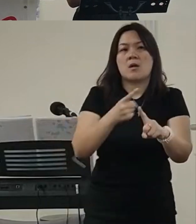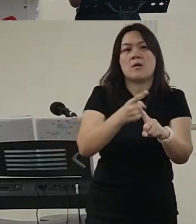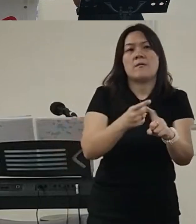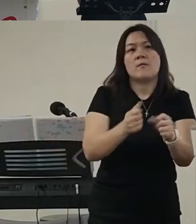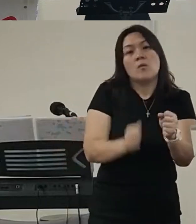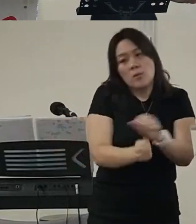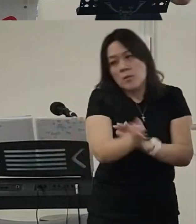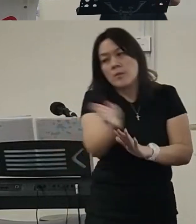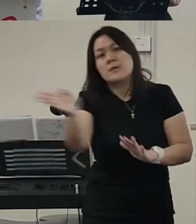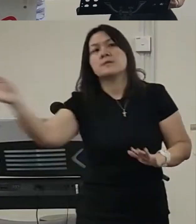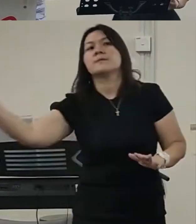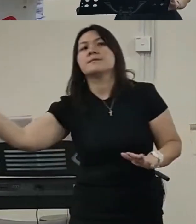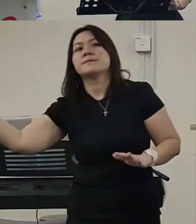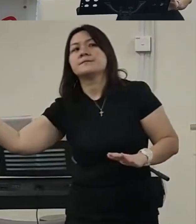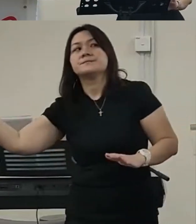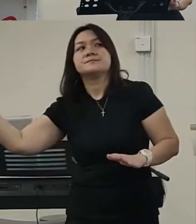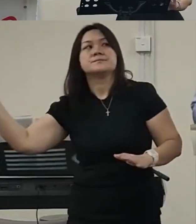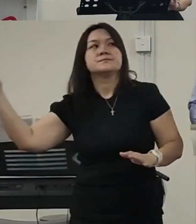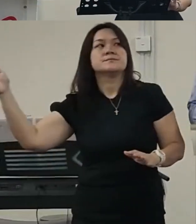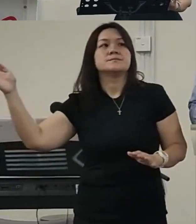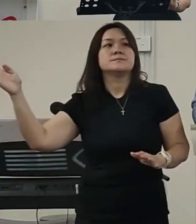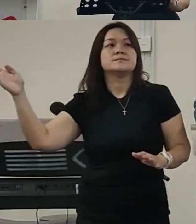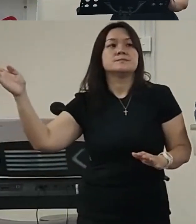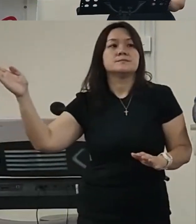那么我离开了那一个停车